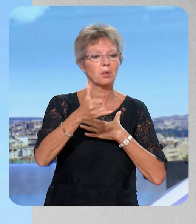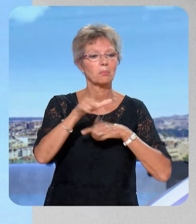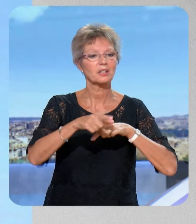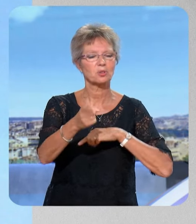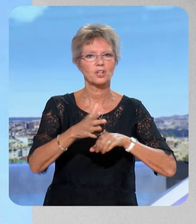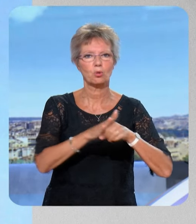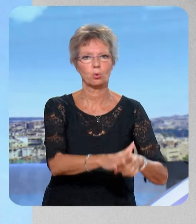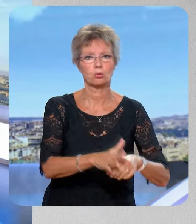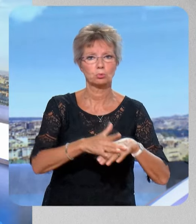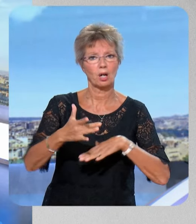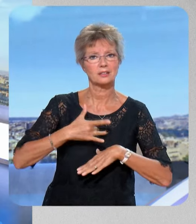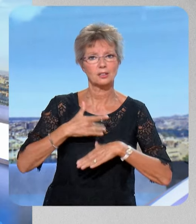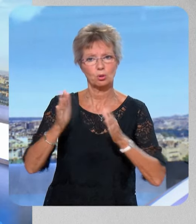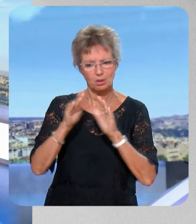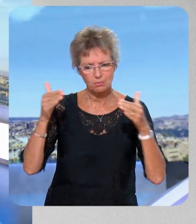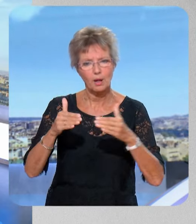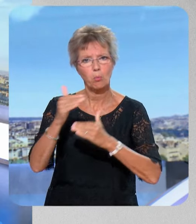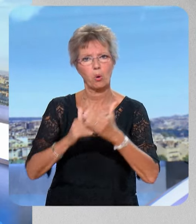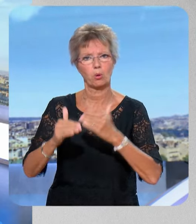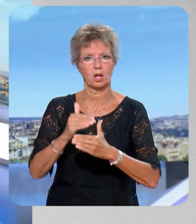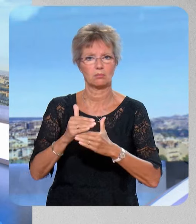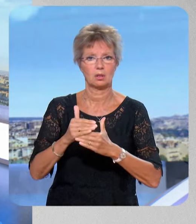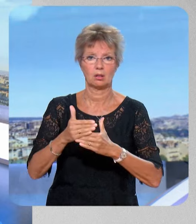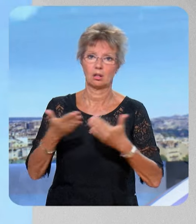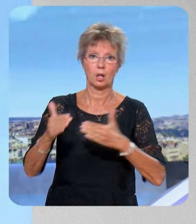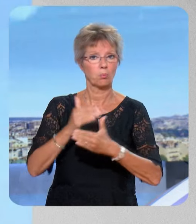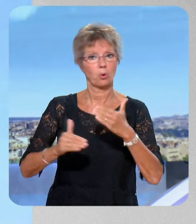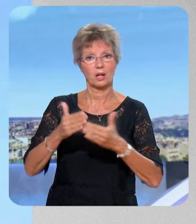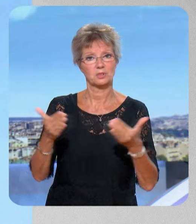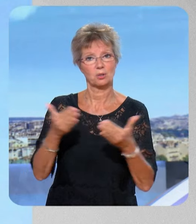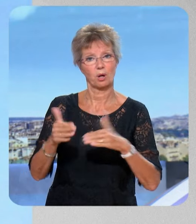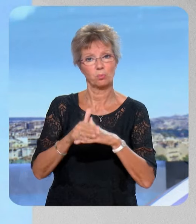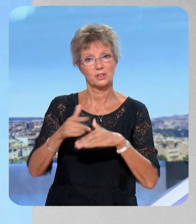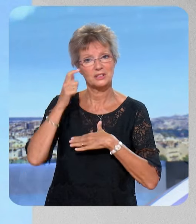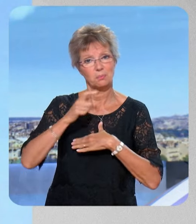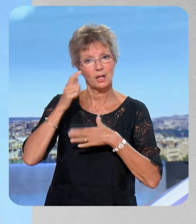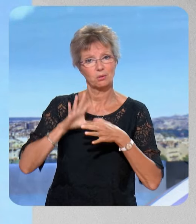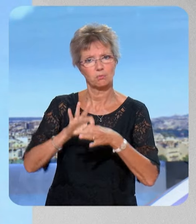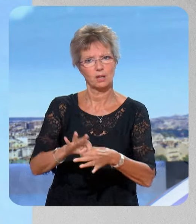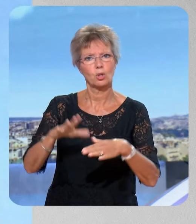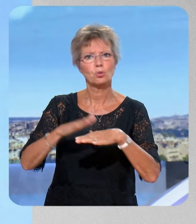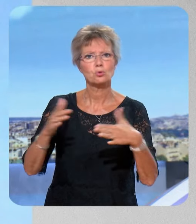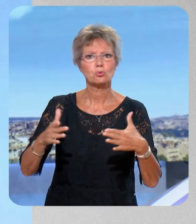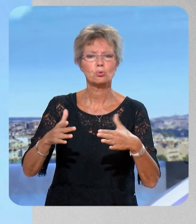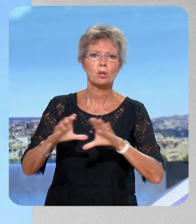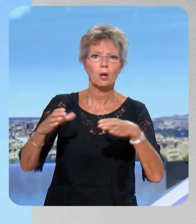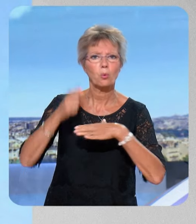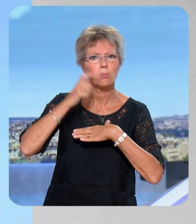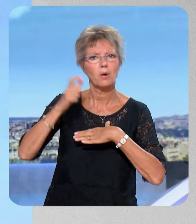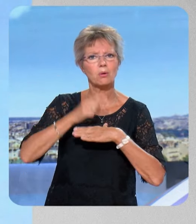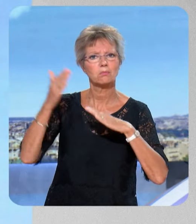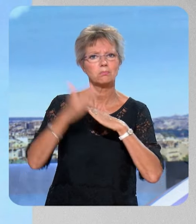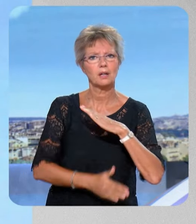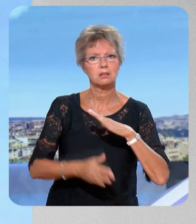qui m'intéresse, encore une fois, c'est le programme. Et le programme, c'est la continuité du macronisme qui a été battu aux élections législatives. Donc là, il a un vrai déni démocratique.